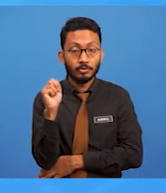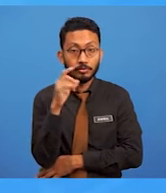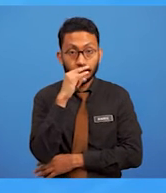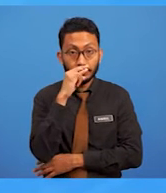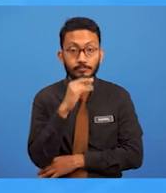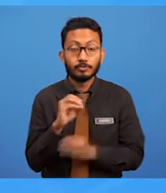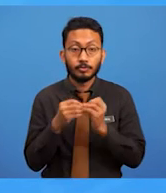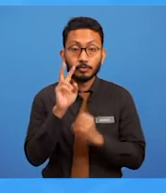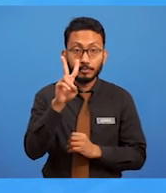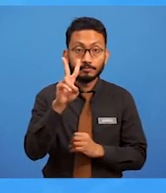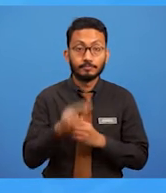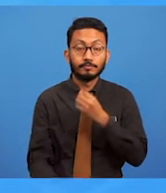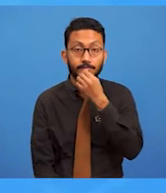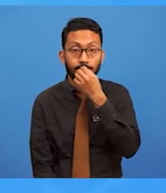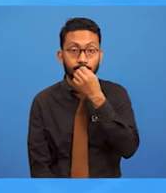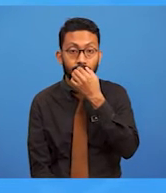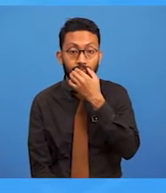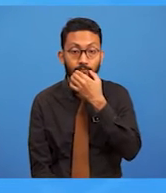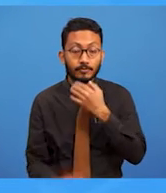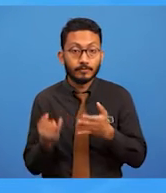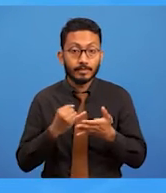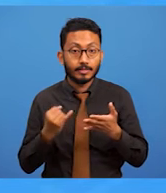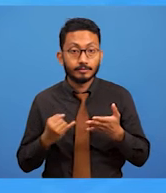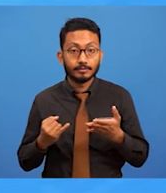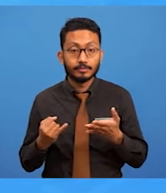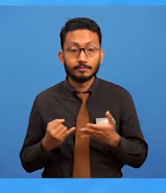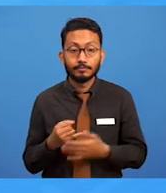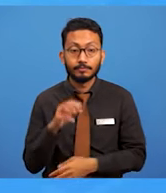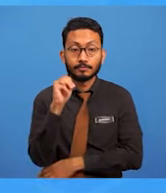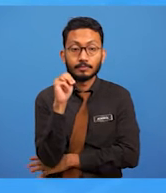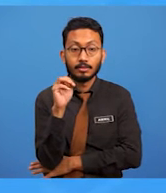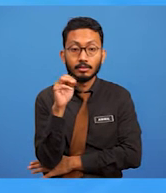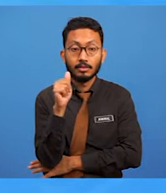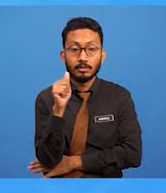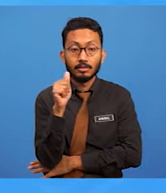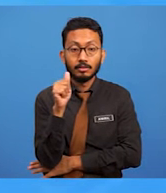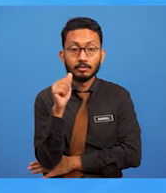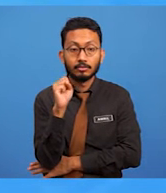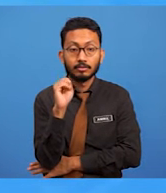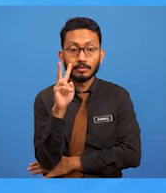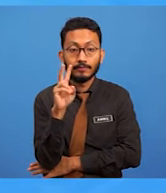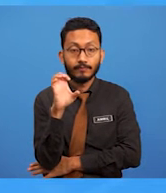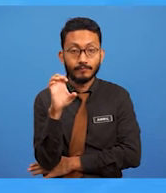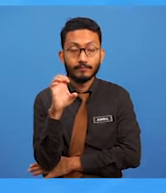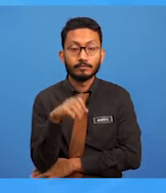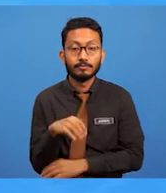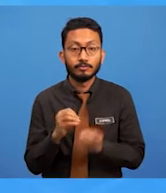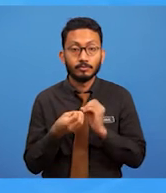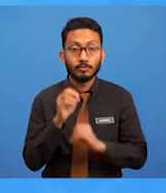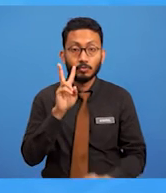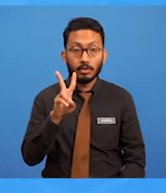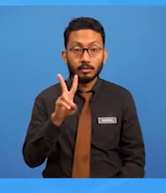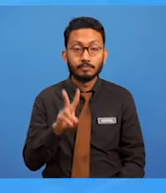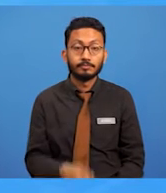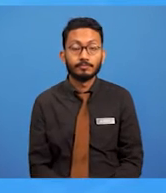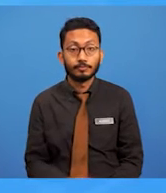Yang kedua, konsep lukisan naif. Dan apakah konsep lukisan